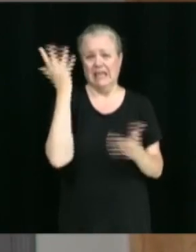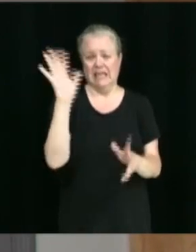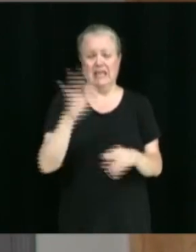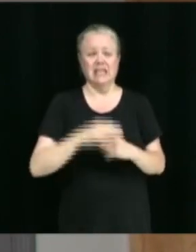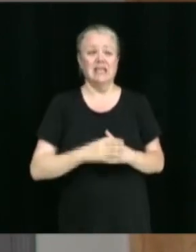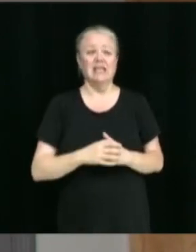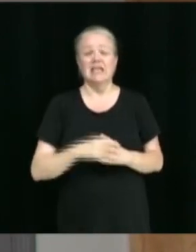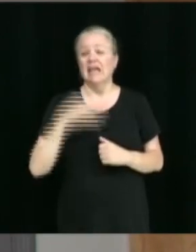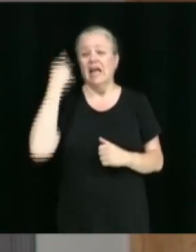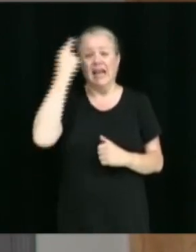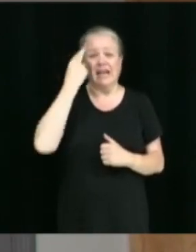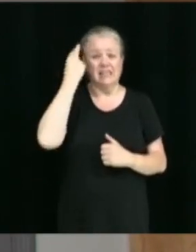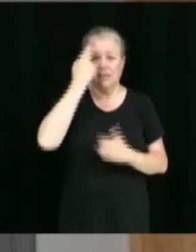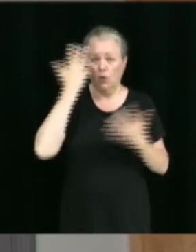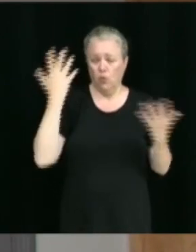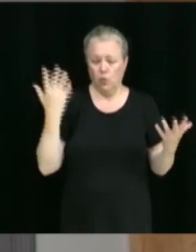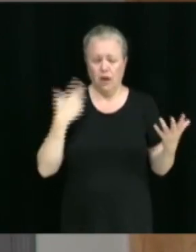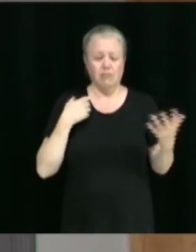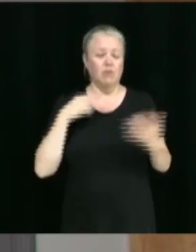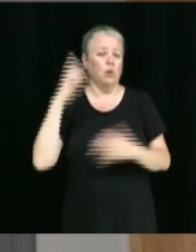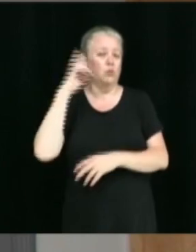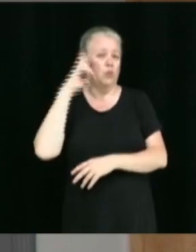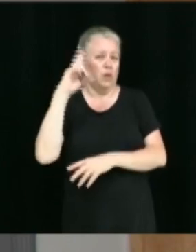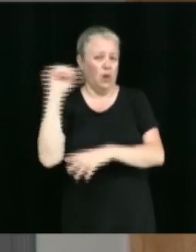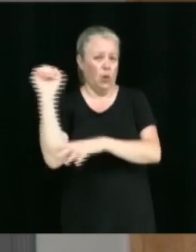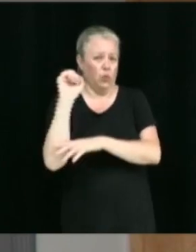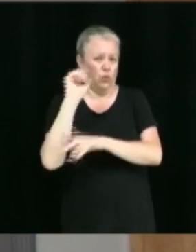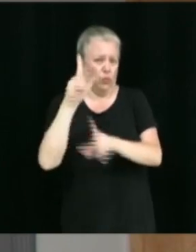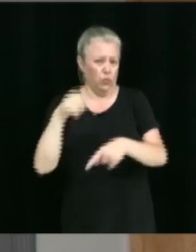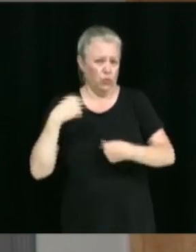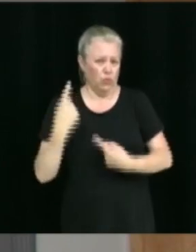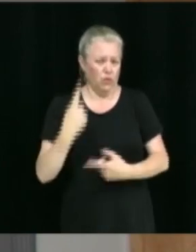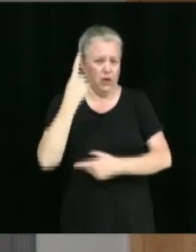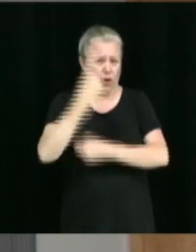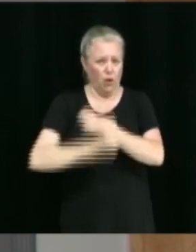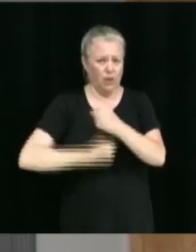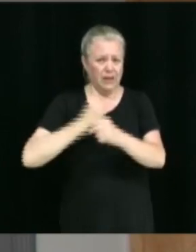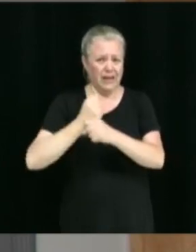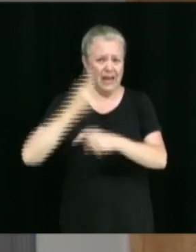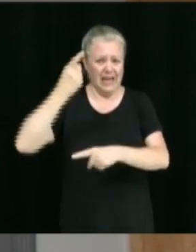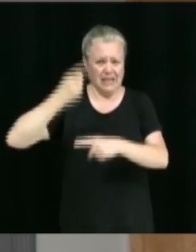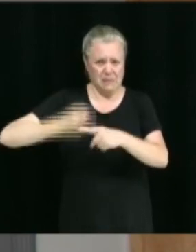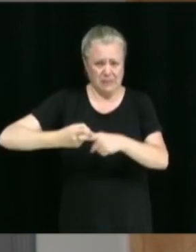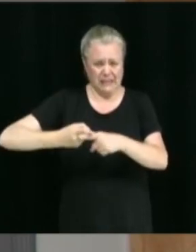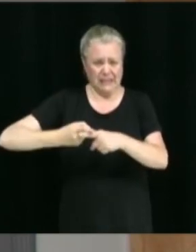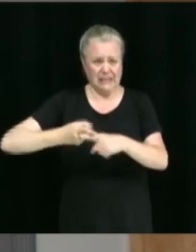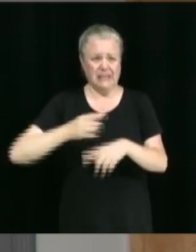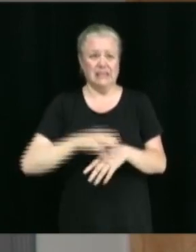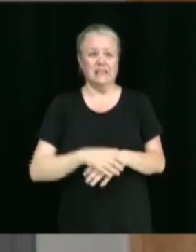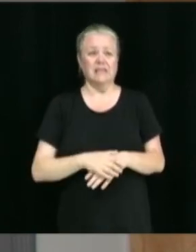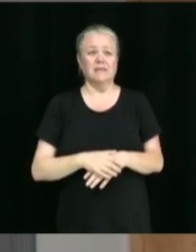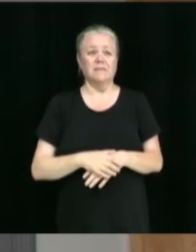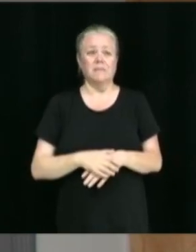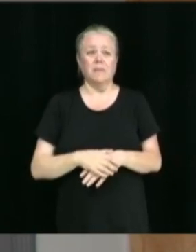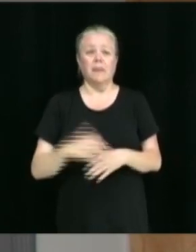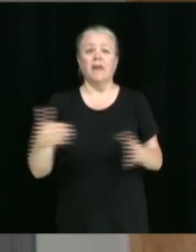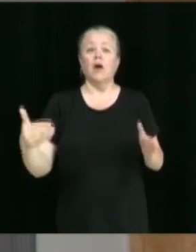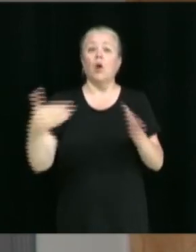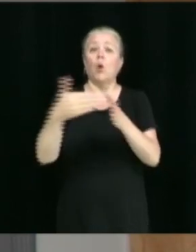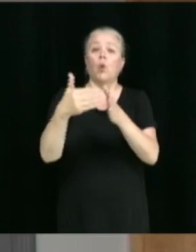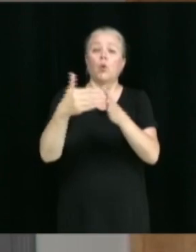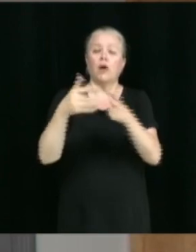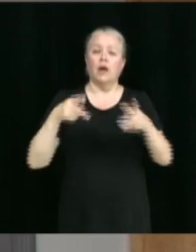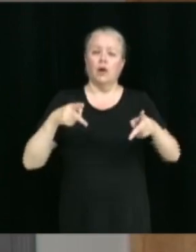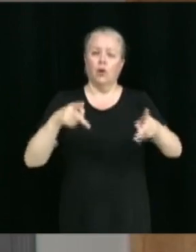La raison, c'est qu'il des bruits d'auto depuis plus d'un an et demi, tous les soirs, durant la journée, au coin des rues